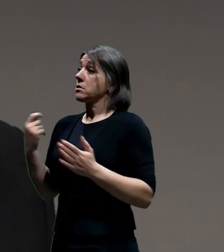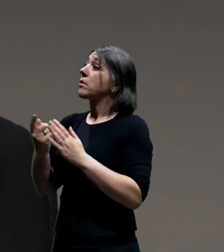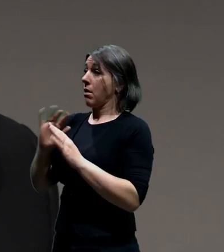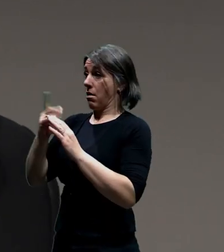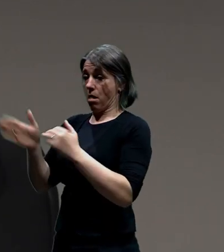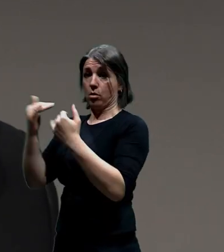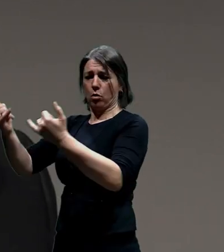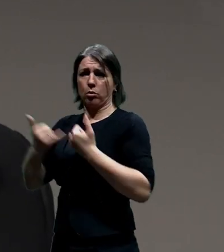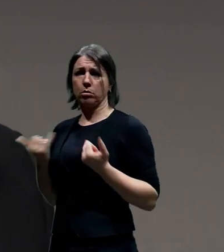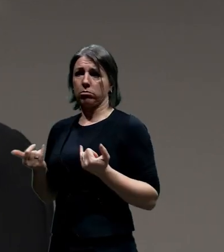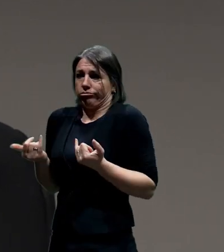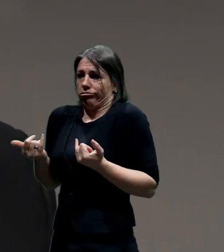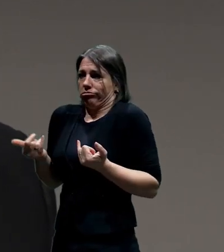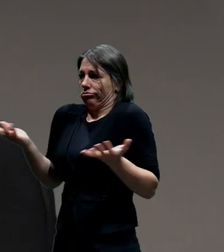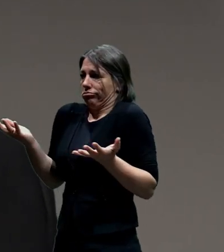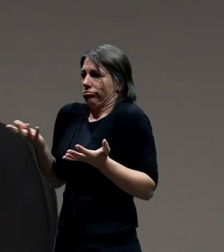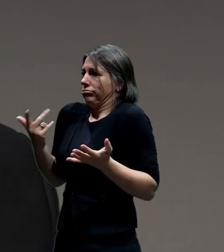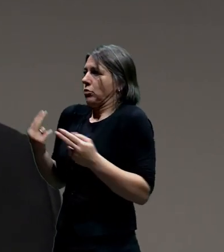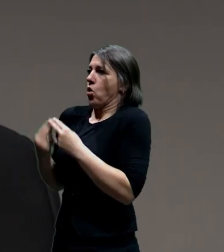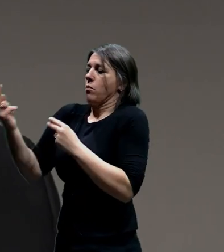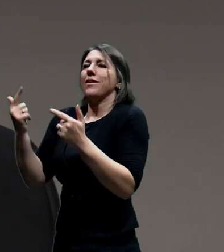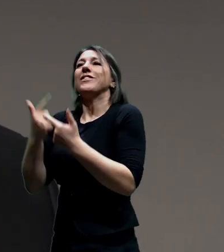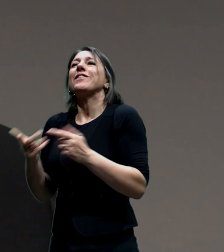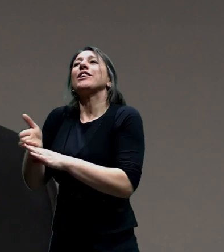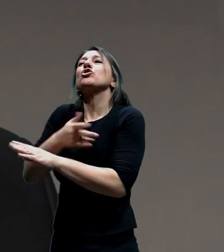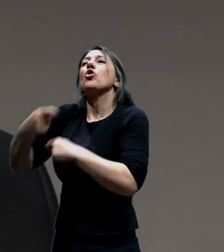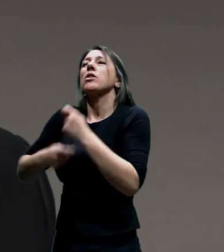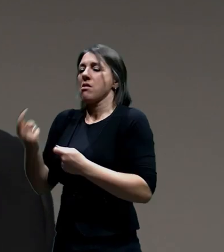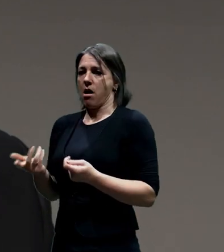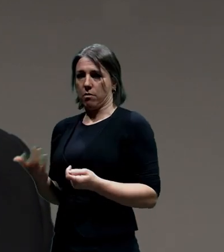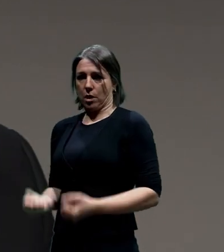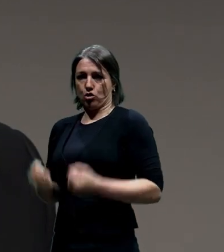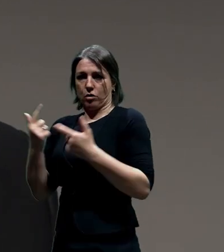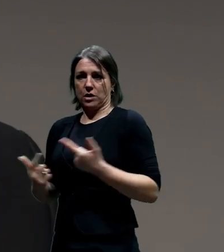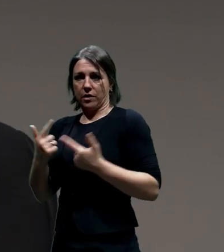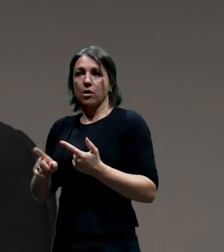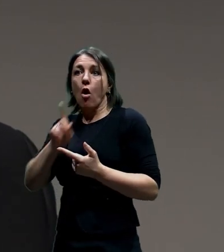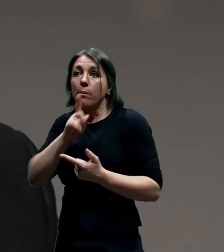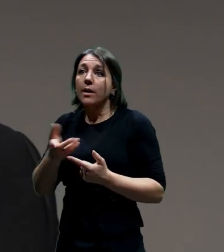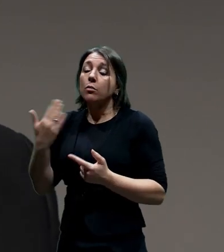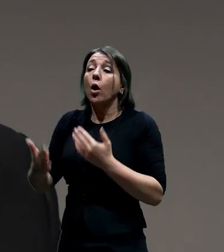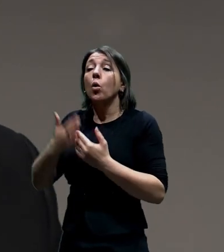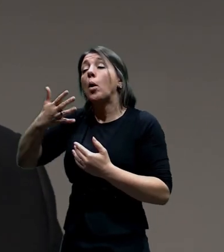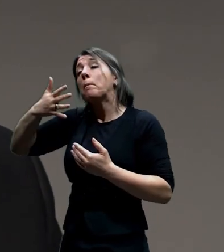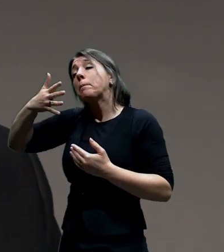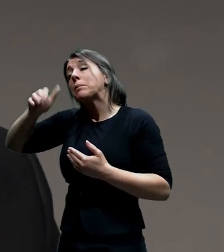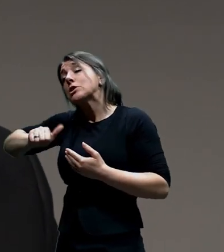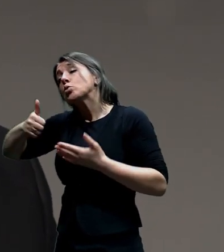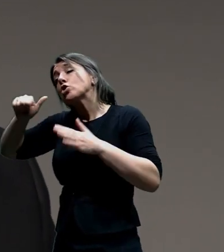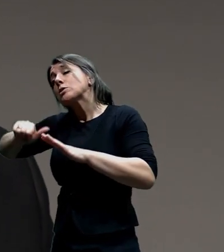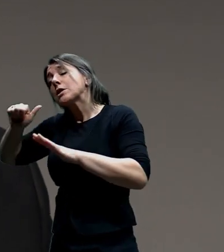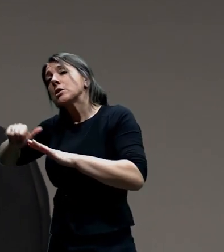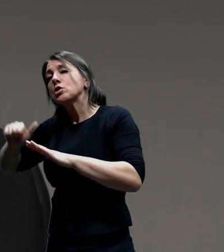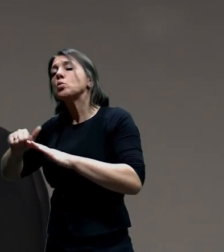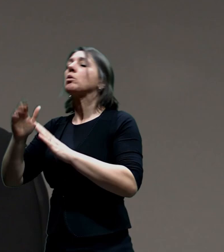nemáme co prezentovat, protože ten proces byl tvůrčí a opravdu to trvalo zhruba pět měsíců až šest, než jsme došli k té